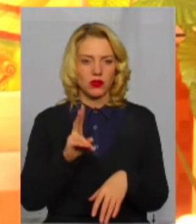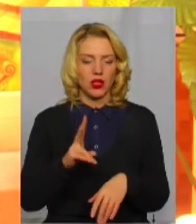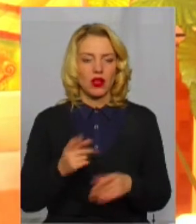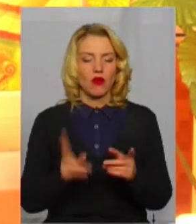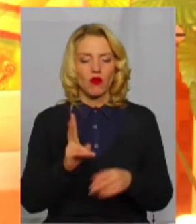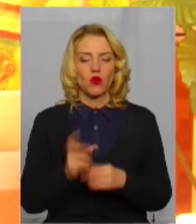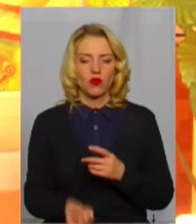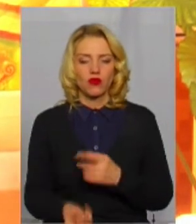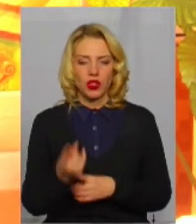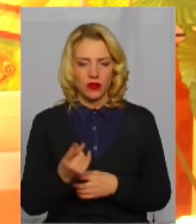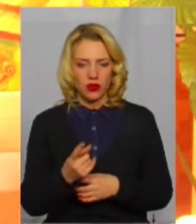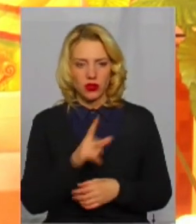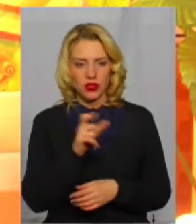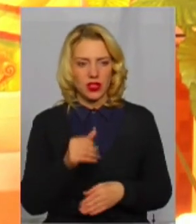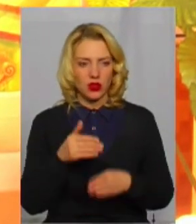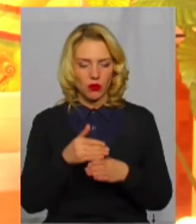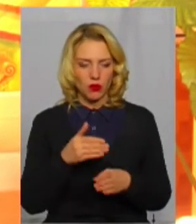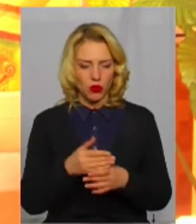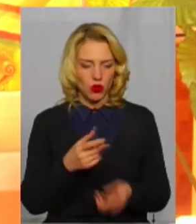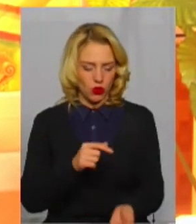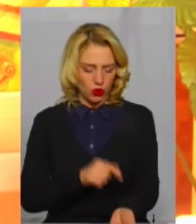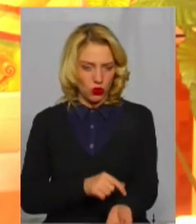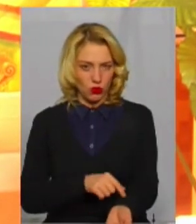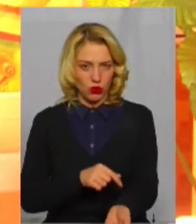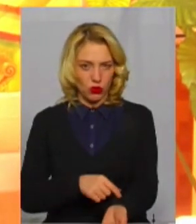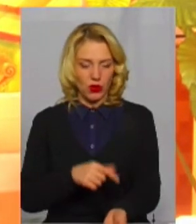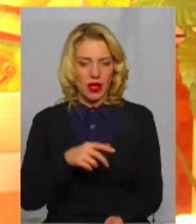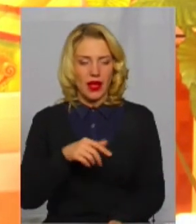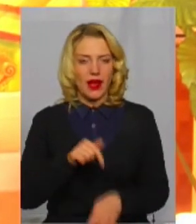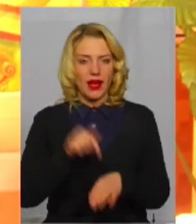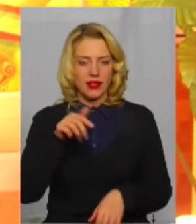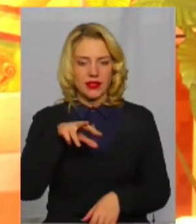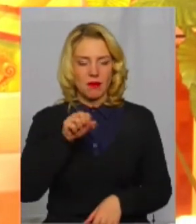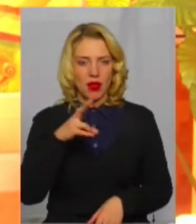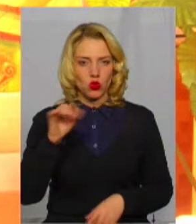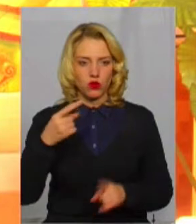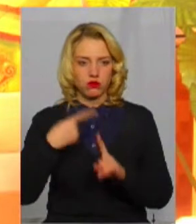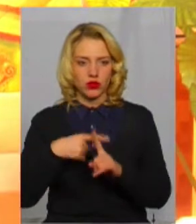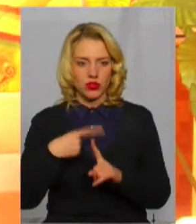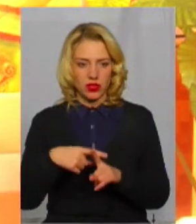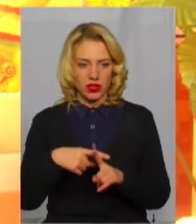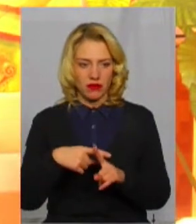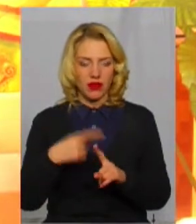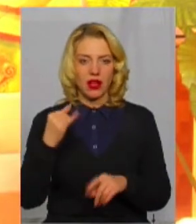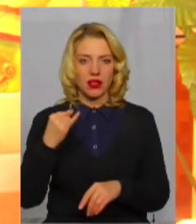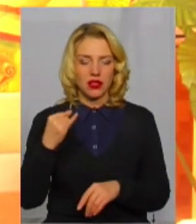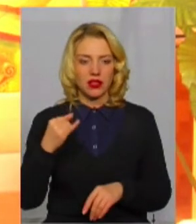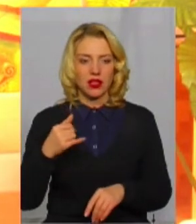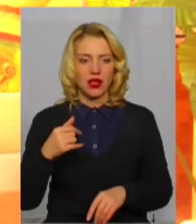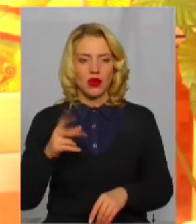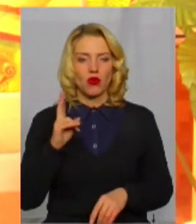виявлена за допомогою туберкулінної діагностики реакція МАНТУ позитивна, з